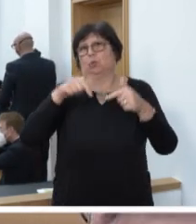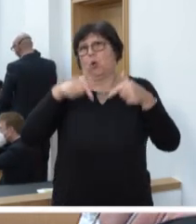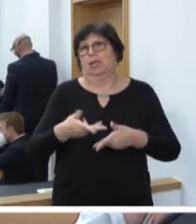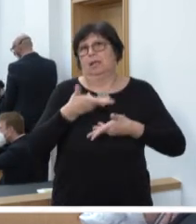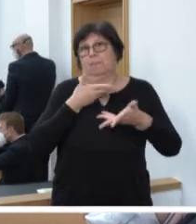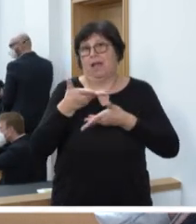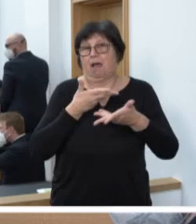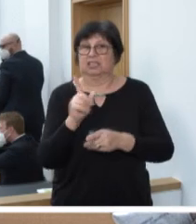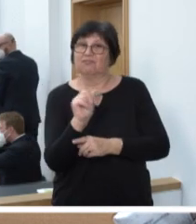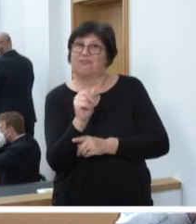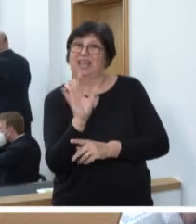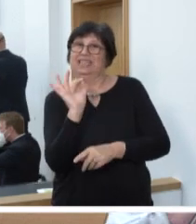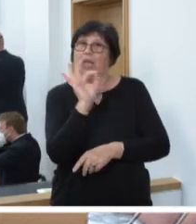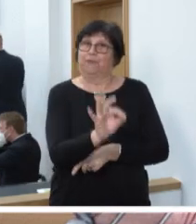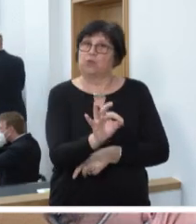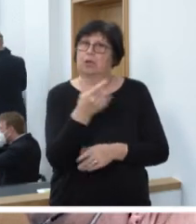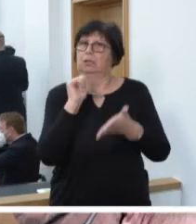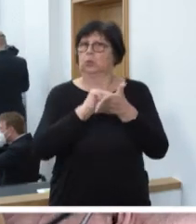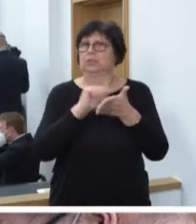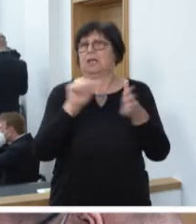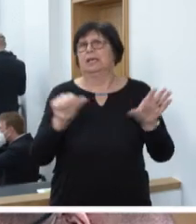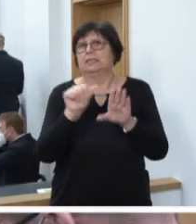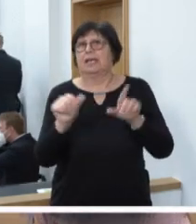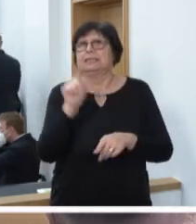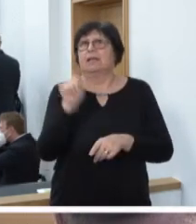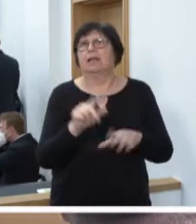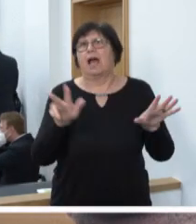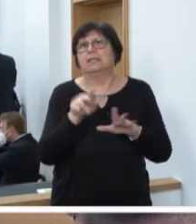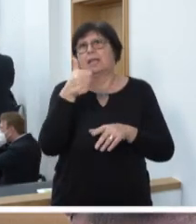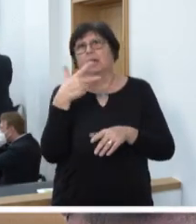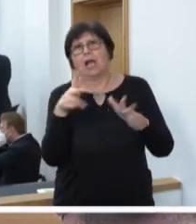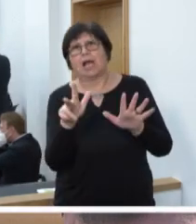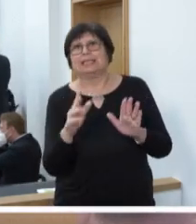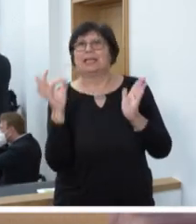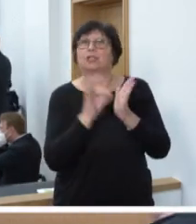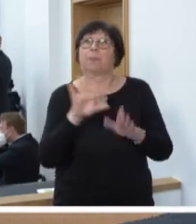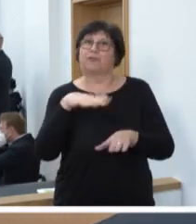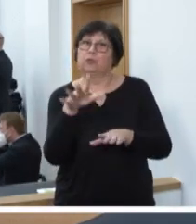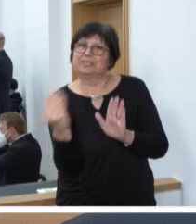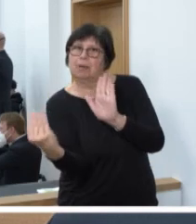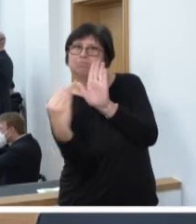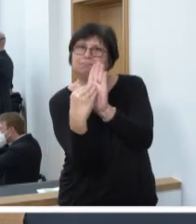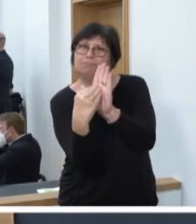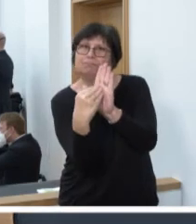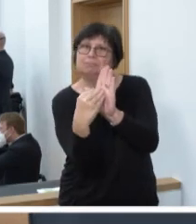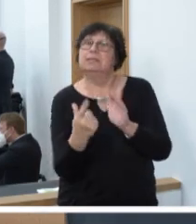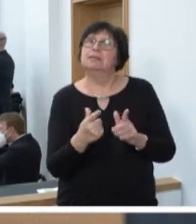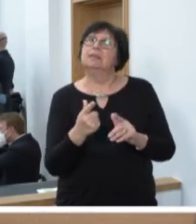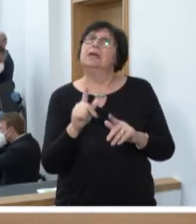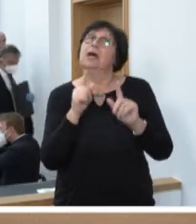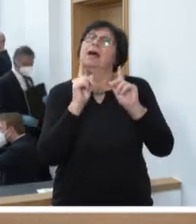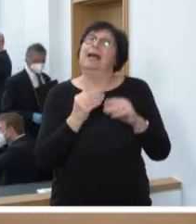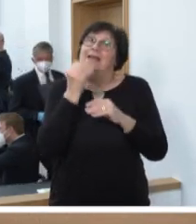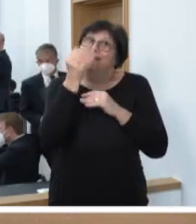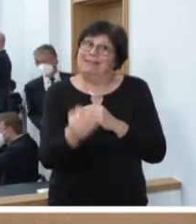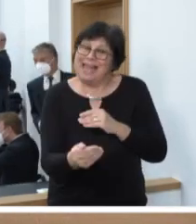Wer dafür ist, dass die Drucksache 16-1881 als Top 15 in die Tagesordnung aufgenommen wird und dass wir sie